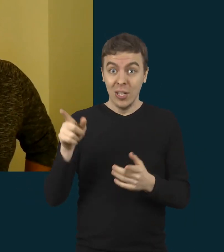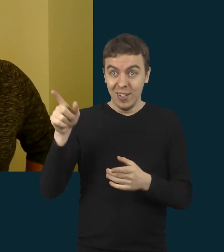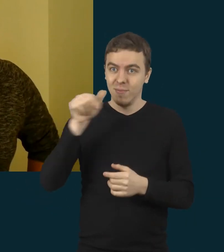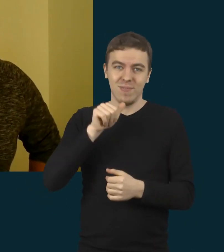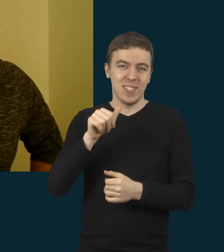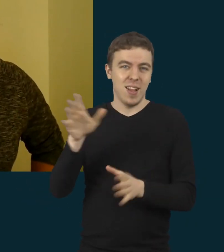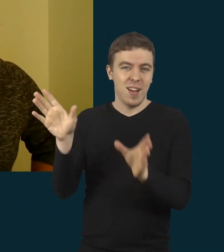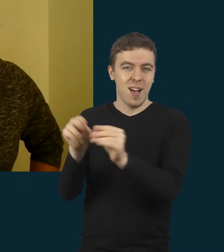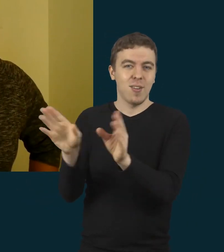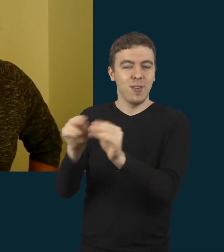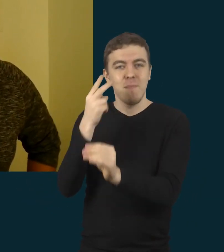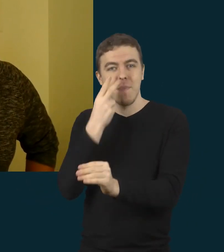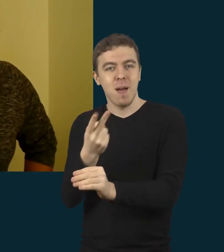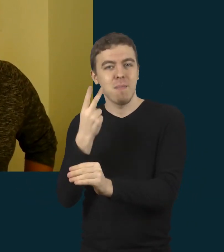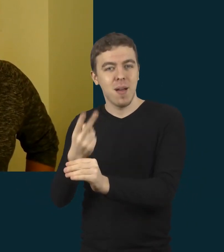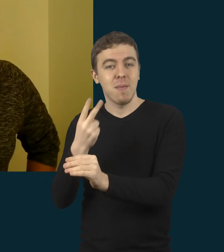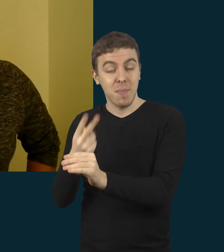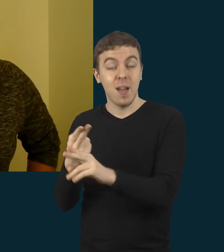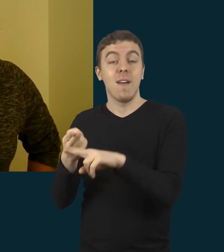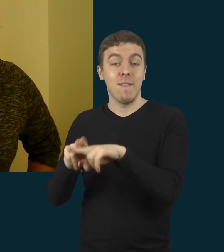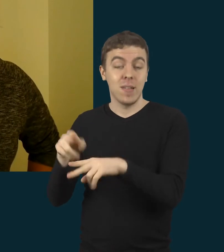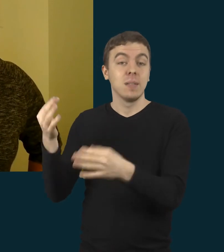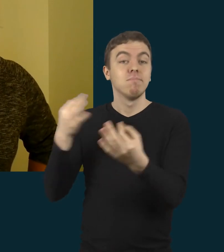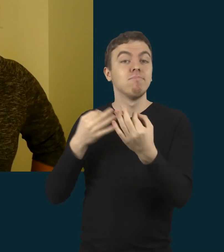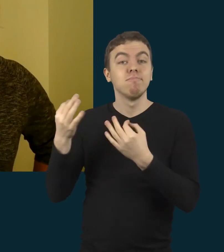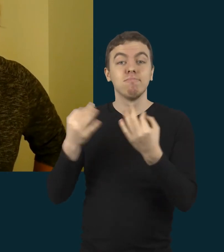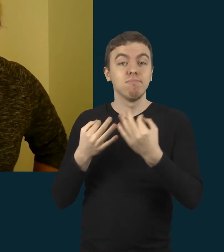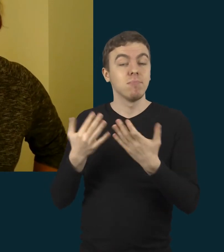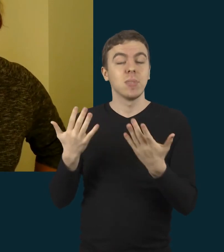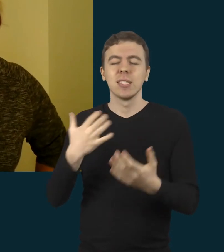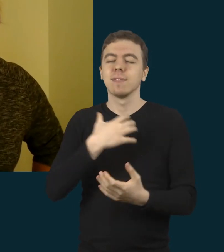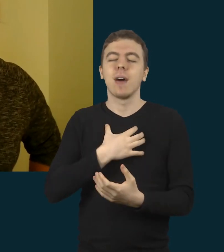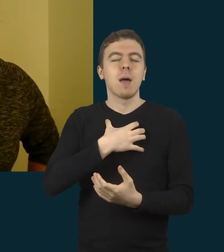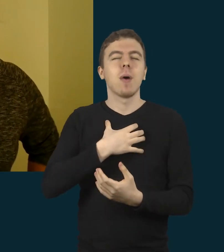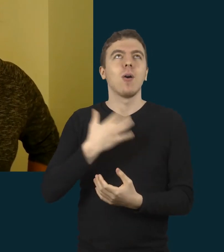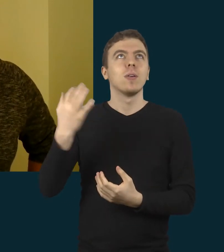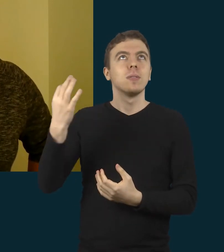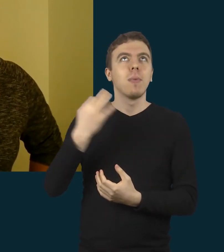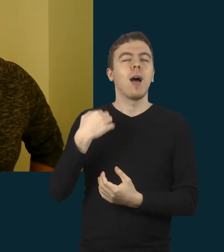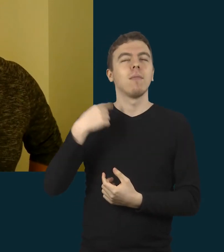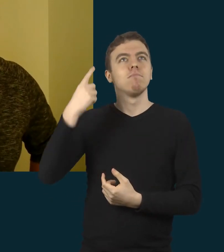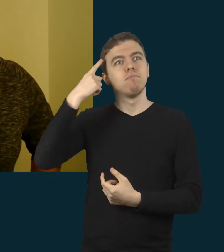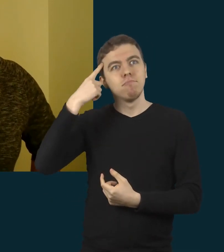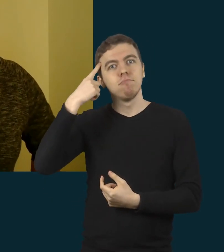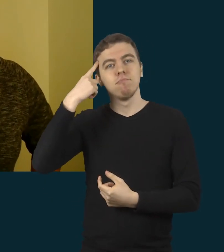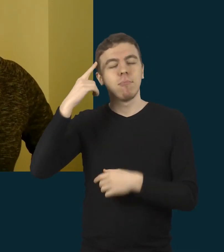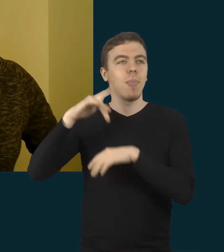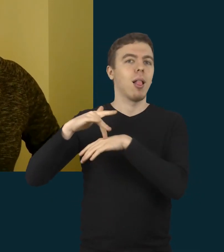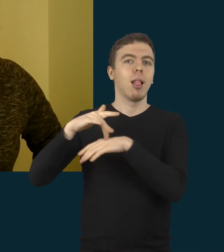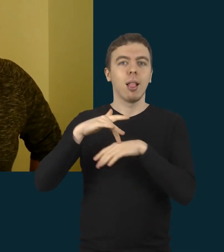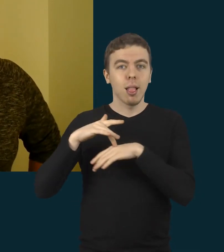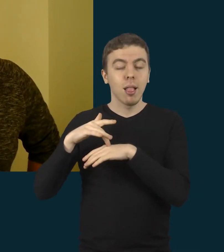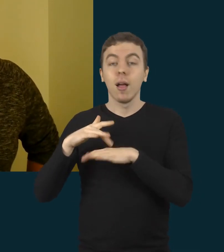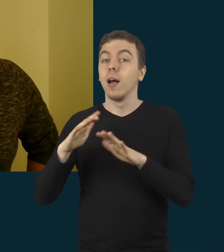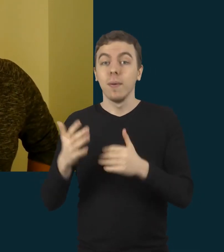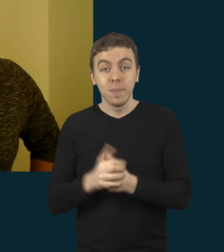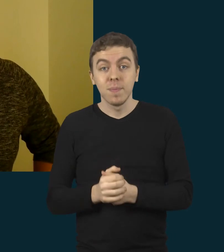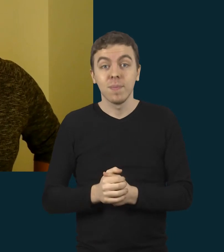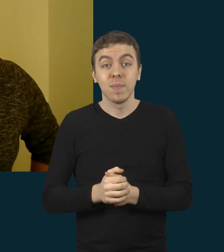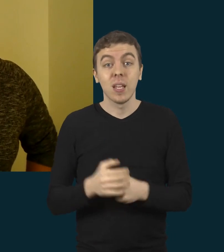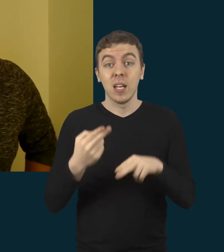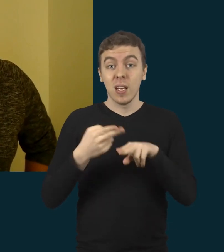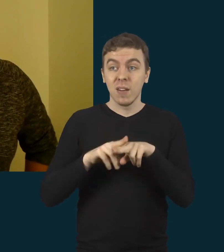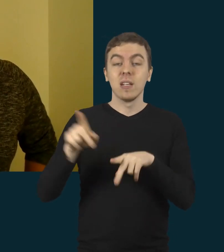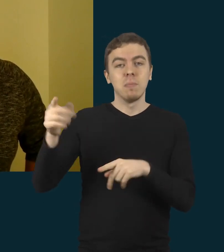tą sunku laikotarpį. Tai svarbiausia tokia žodžiai, kurie mum palėtė širdis, tai kad jūs nebandote